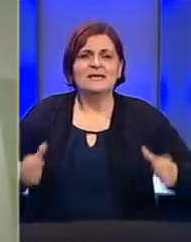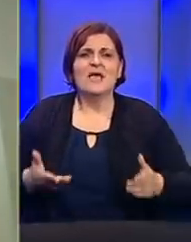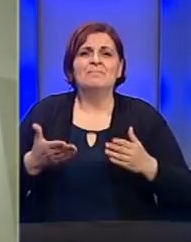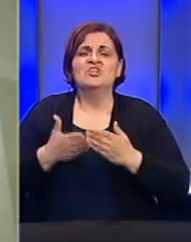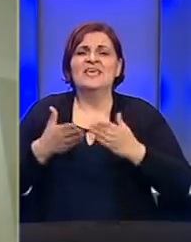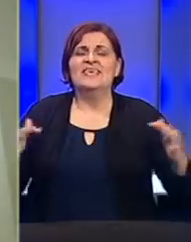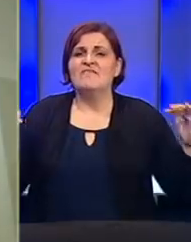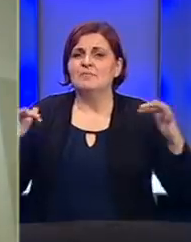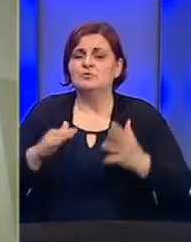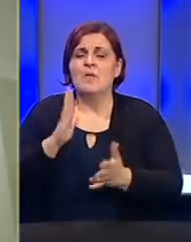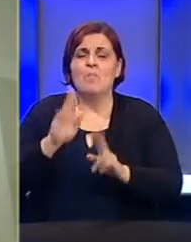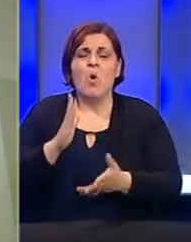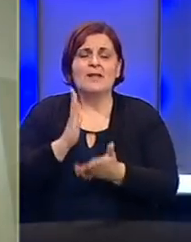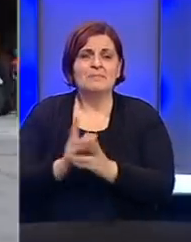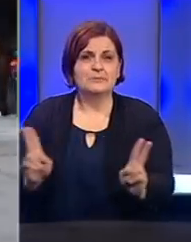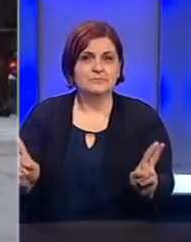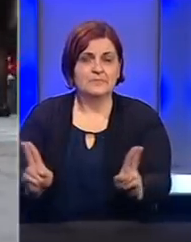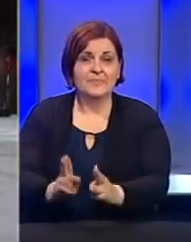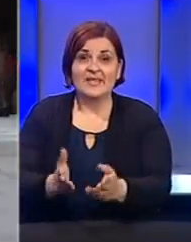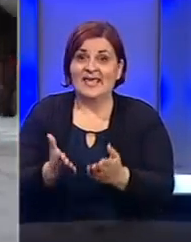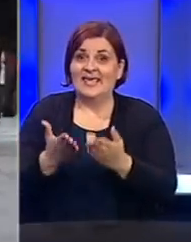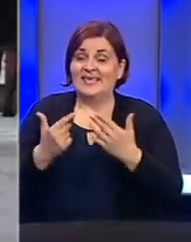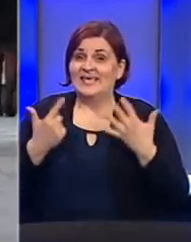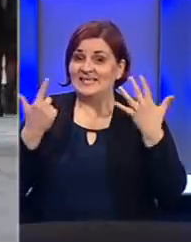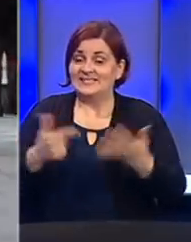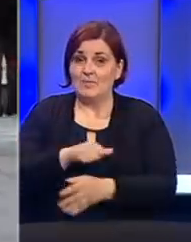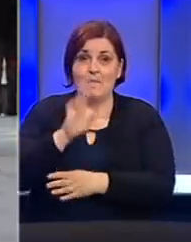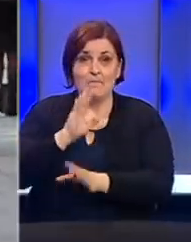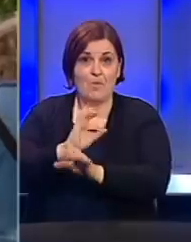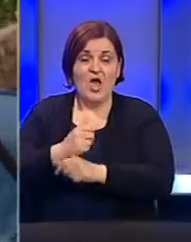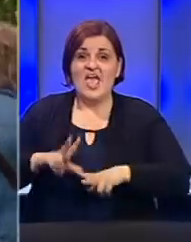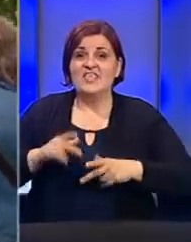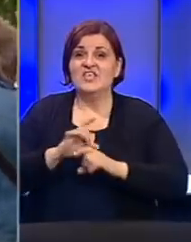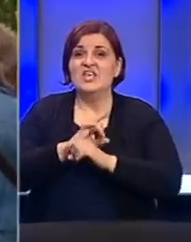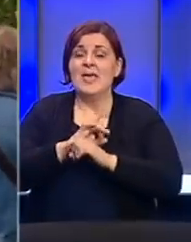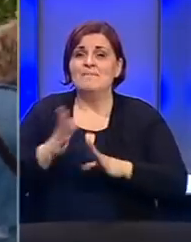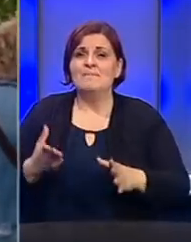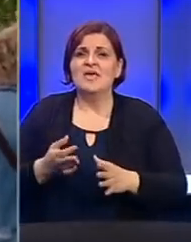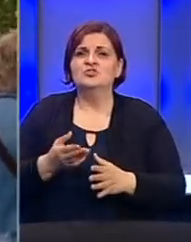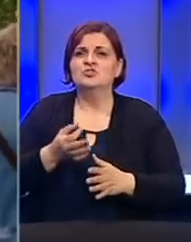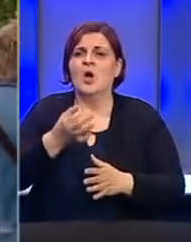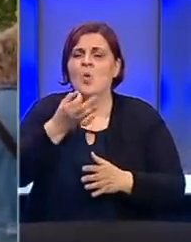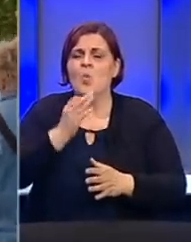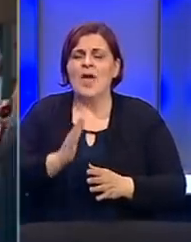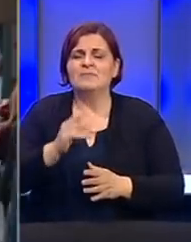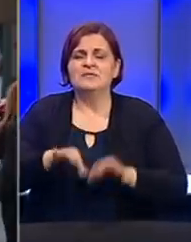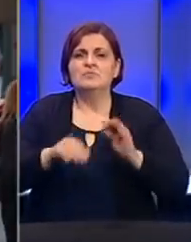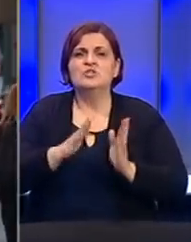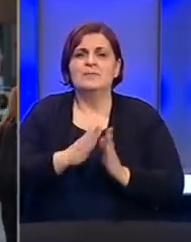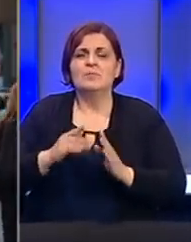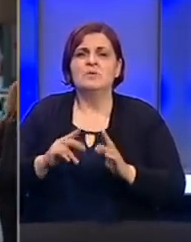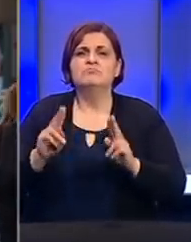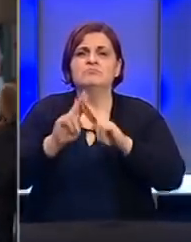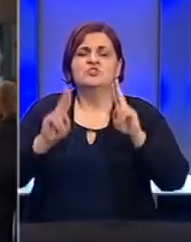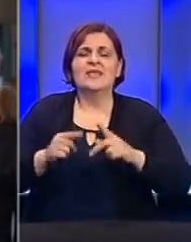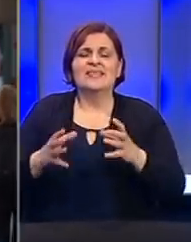skupovi na neki način morati biti reducirani. Iako sedam godina Bosna i Hercegovina živi bez unapređenja izbornog procesa, iz međunarodne zajednice